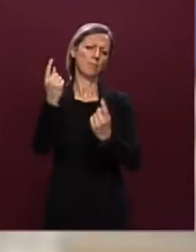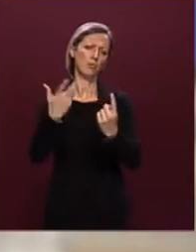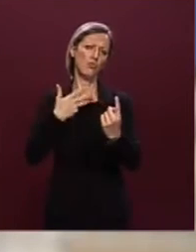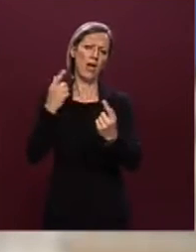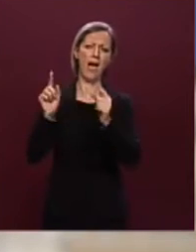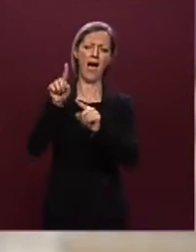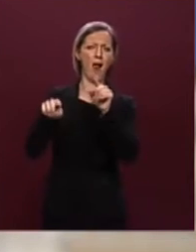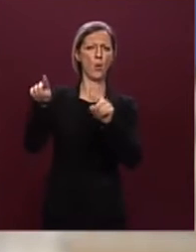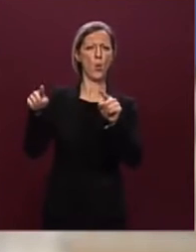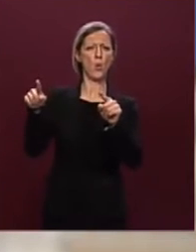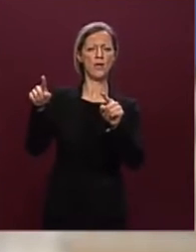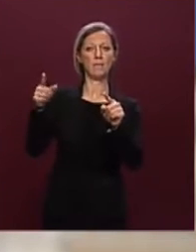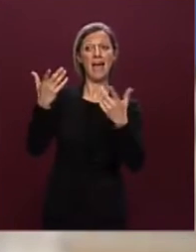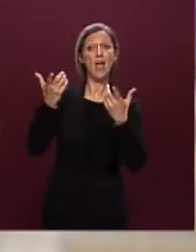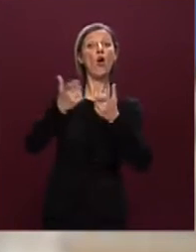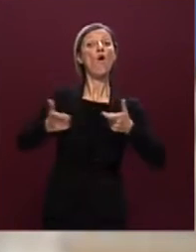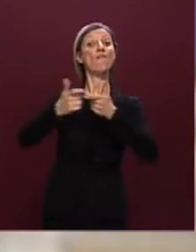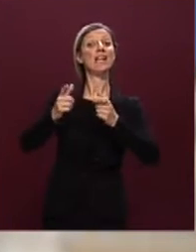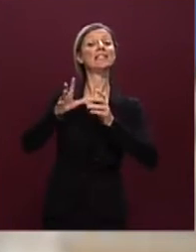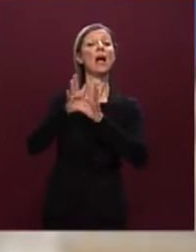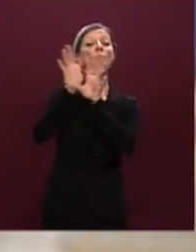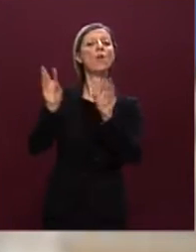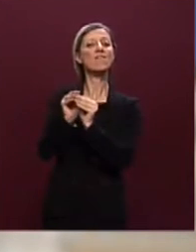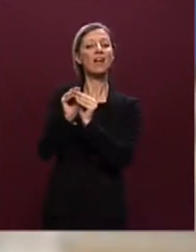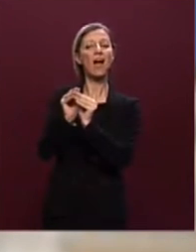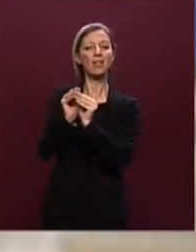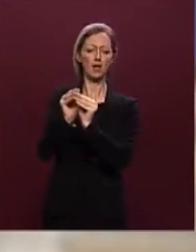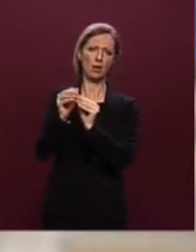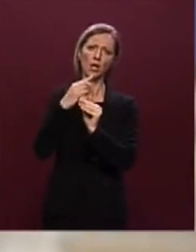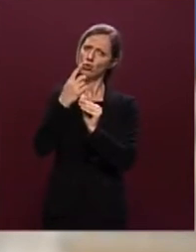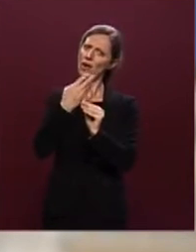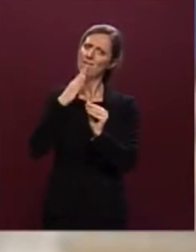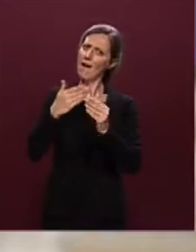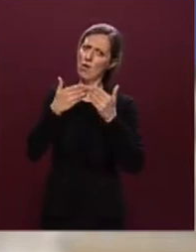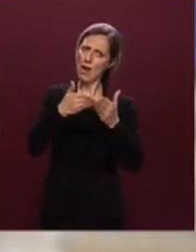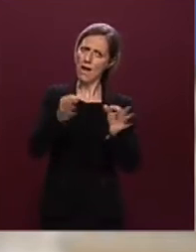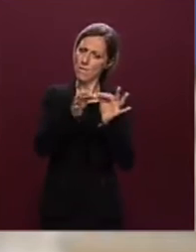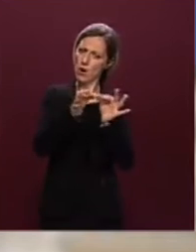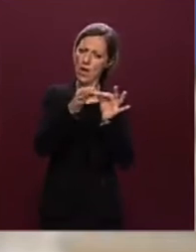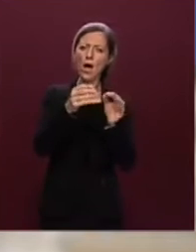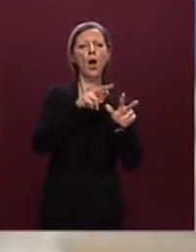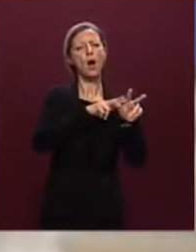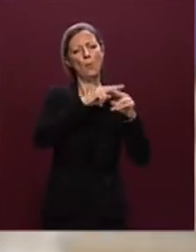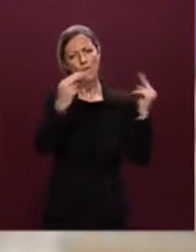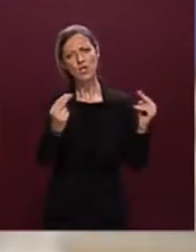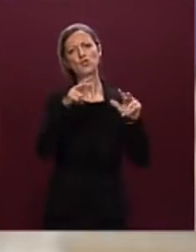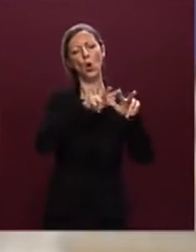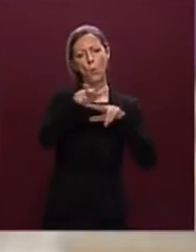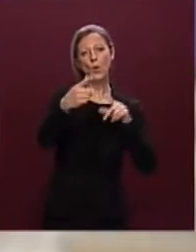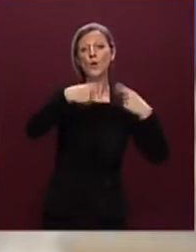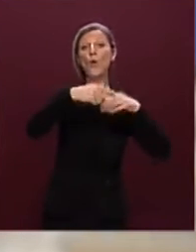della conferenza unificata che ha dato un parere favorevole come regioni, province e comuni in una riunione ufficiale